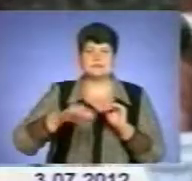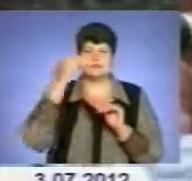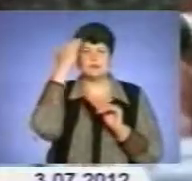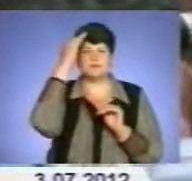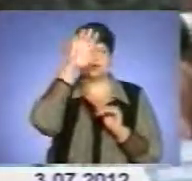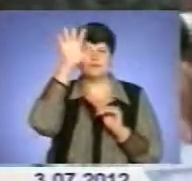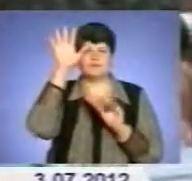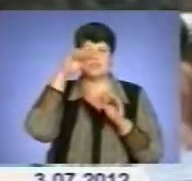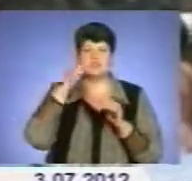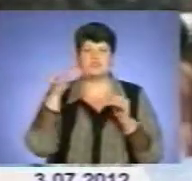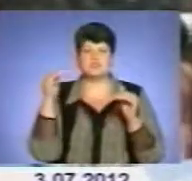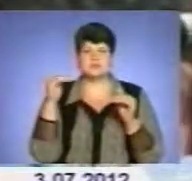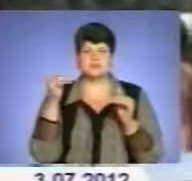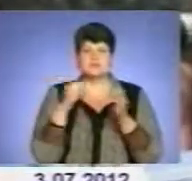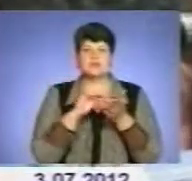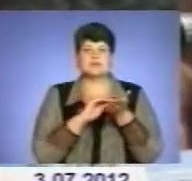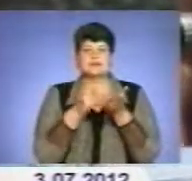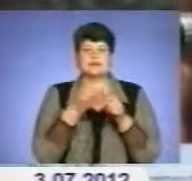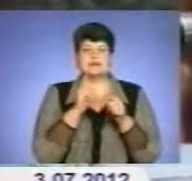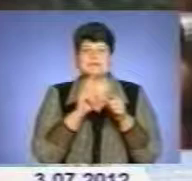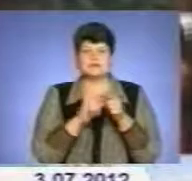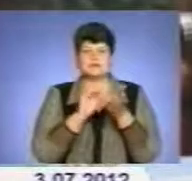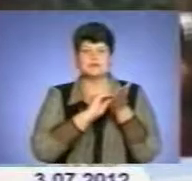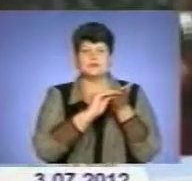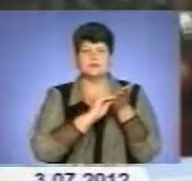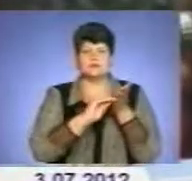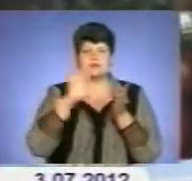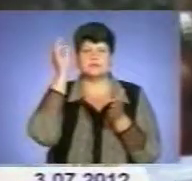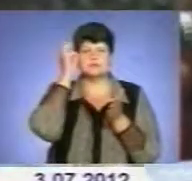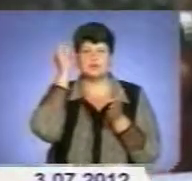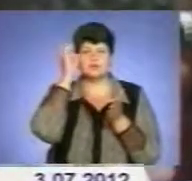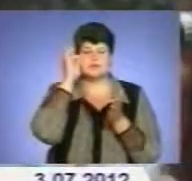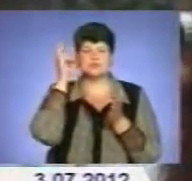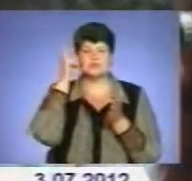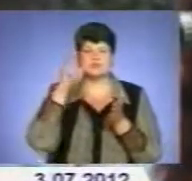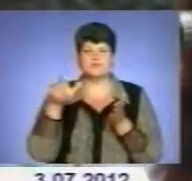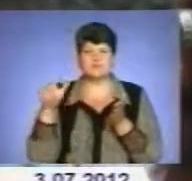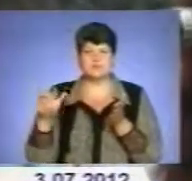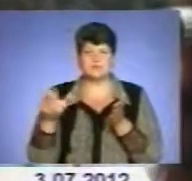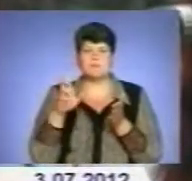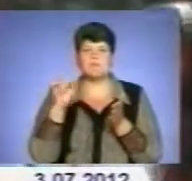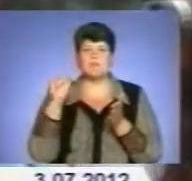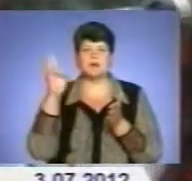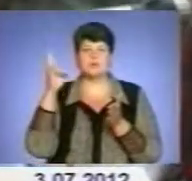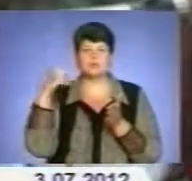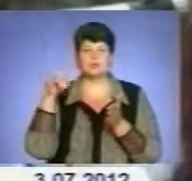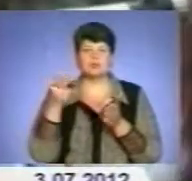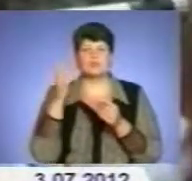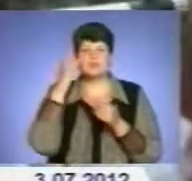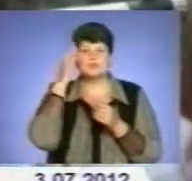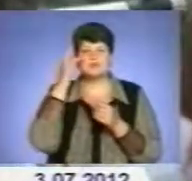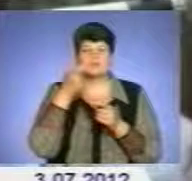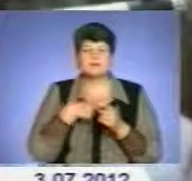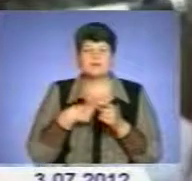вище. Ці рядки зі спогадів чорцівчанина бандурки. Появіть собі, які страшні тортури